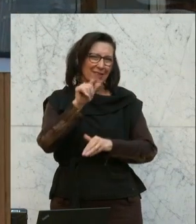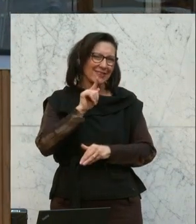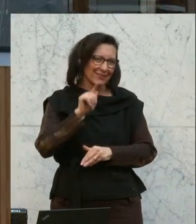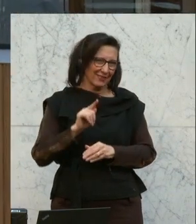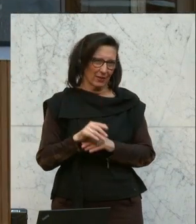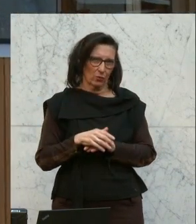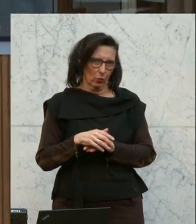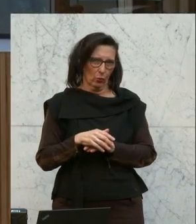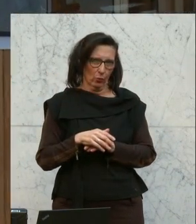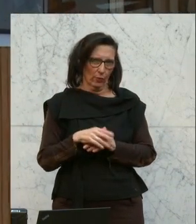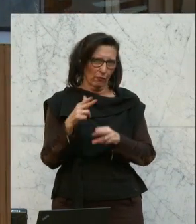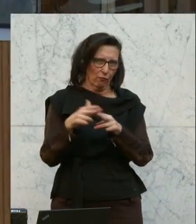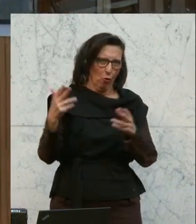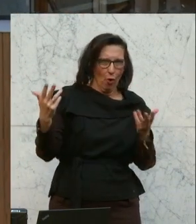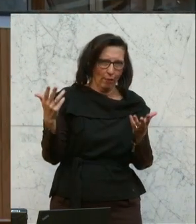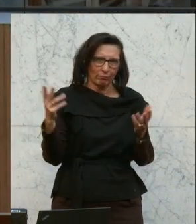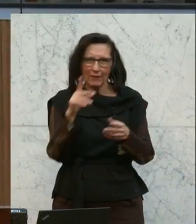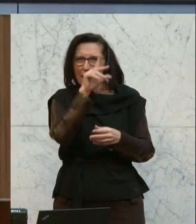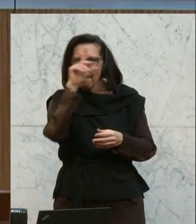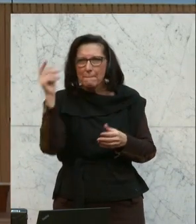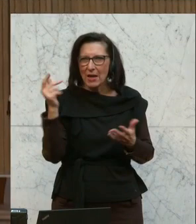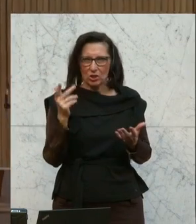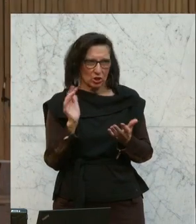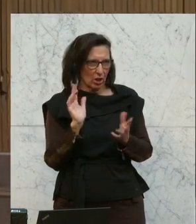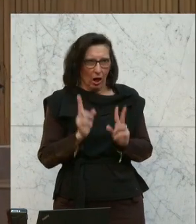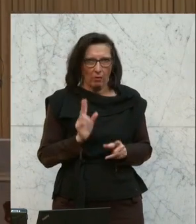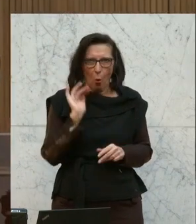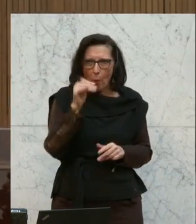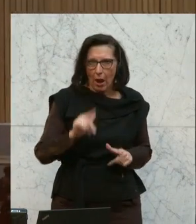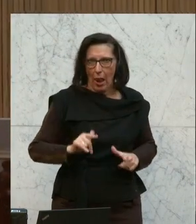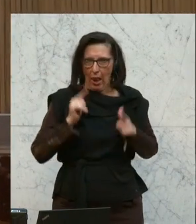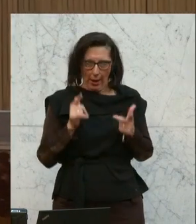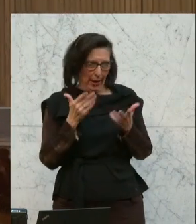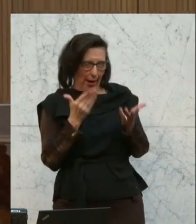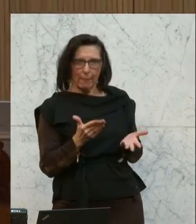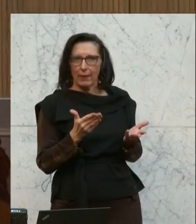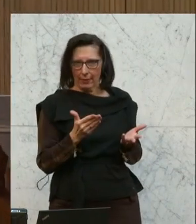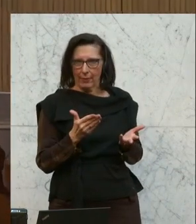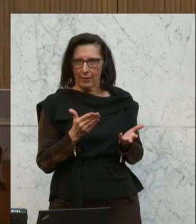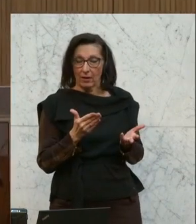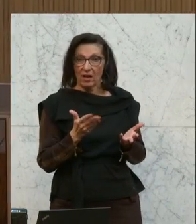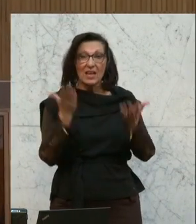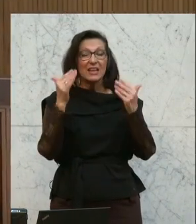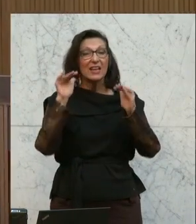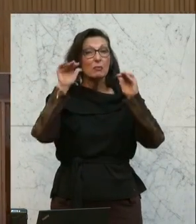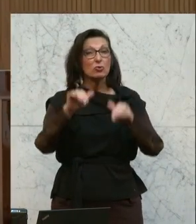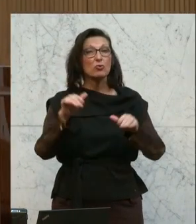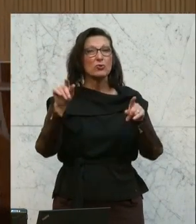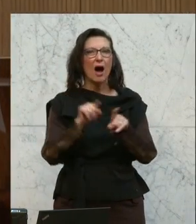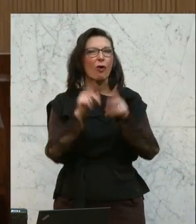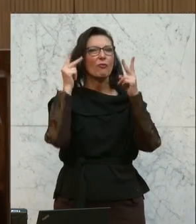unser menschliches Überleben eine sprichwörtliche Überlebensfrage, sondern sie ist auch eine entscheidende